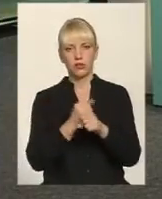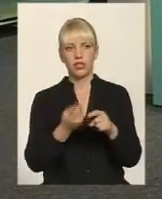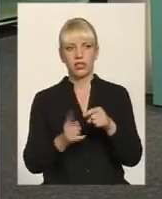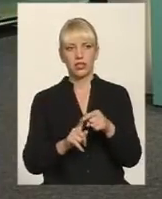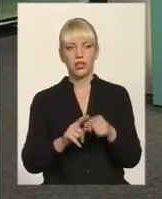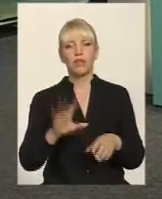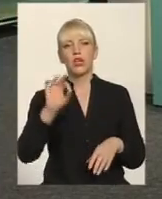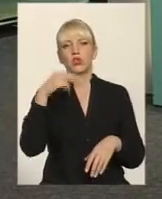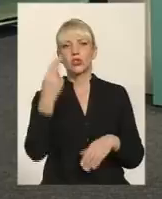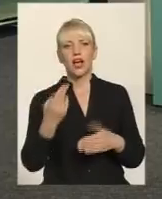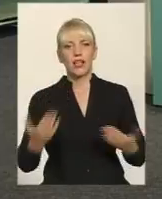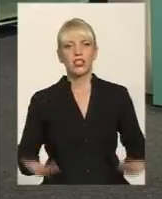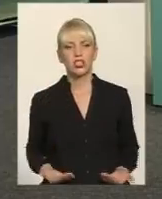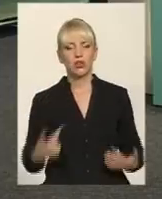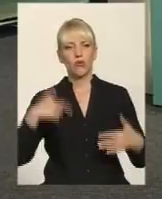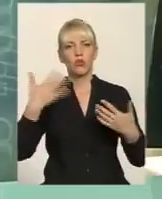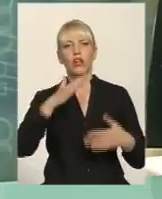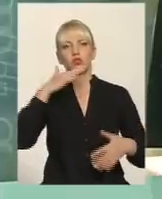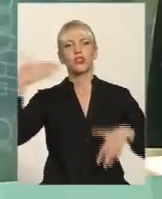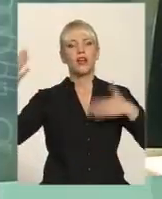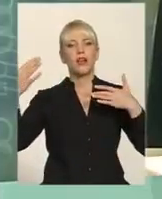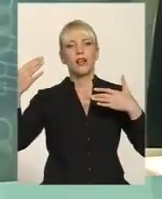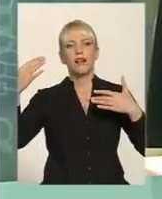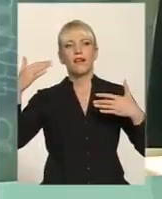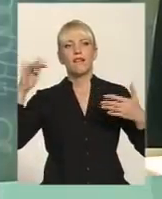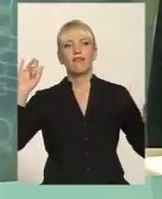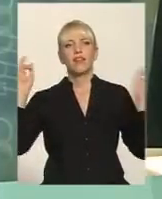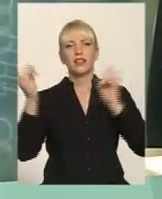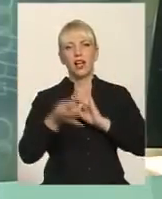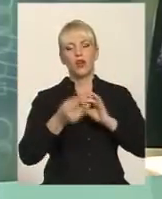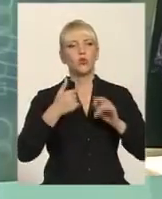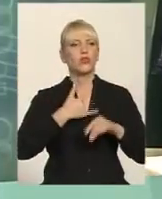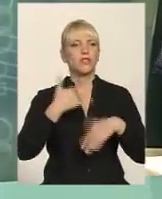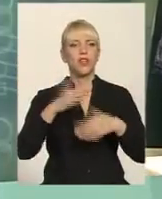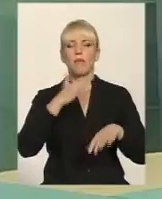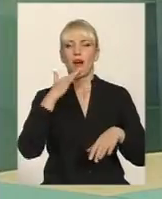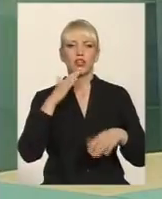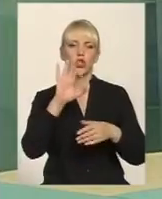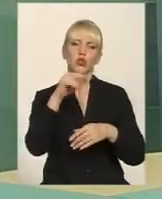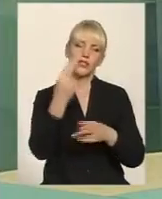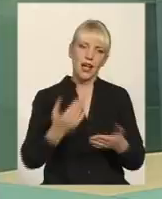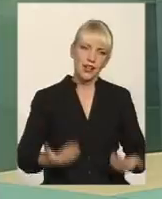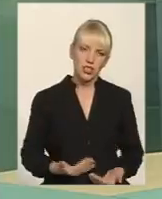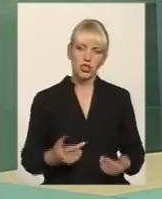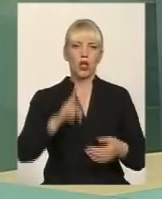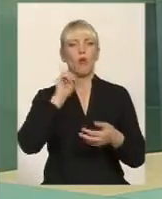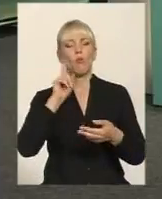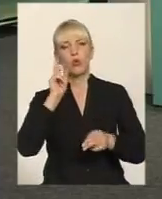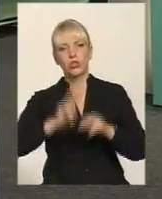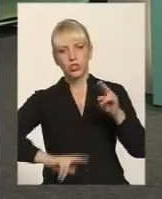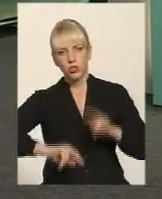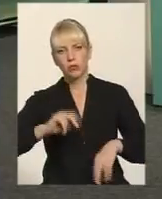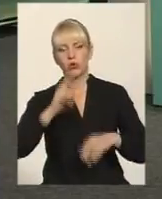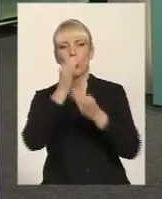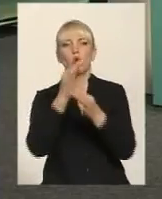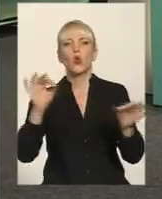Ідеї соціального житла в нас витають вже скільки років. І доступного житла. Ми пройшли, соціальне житло, молодіжне будівництво,